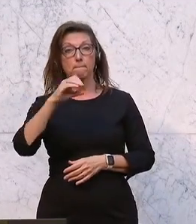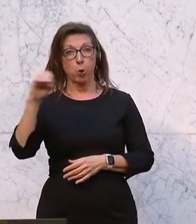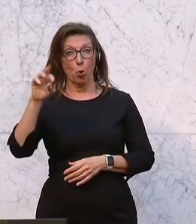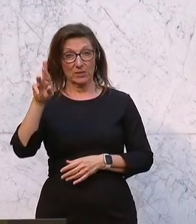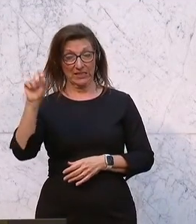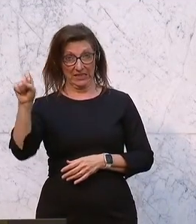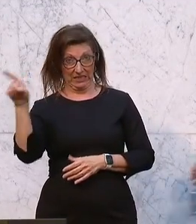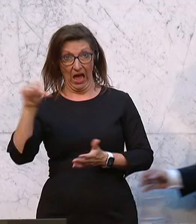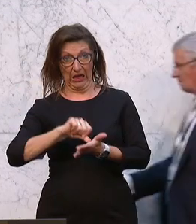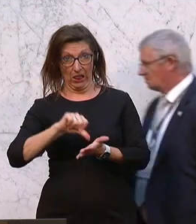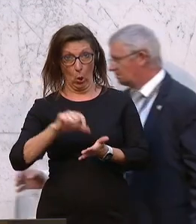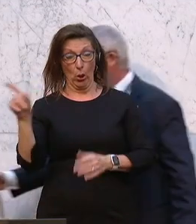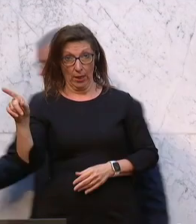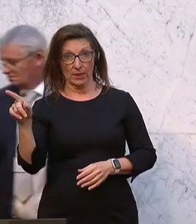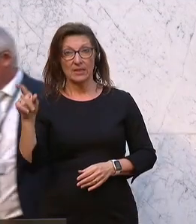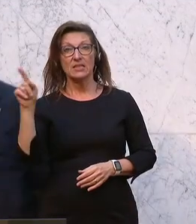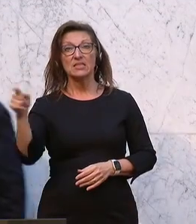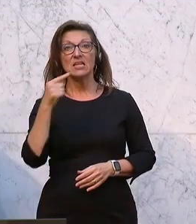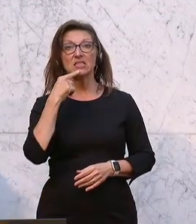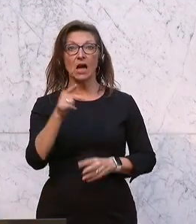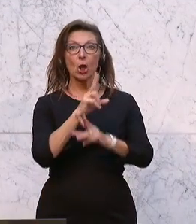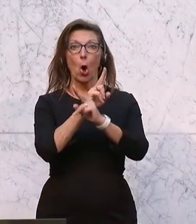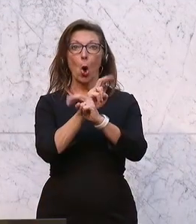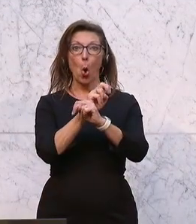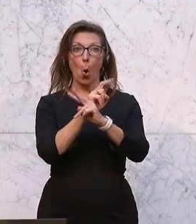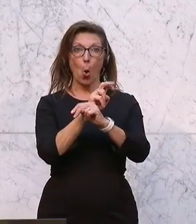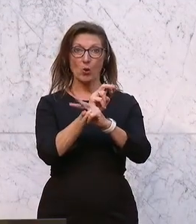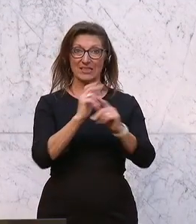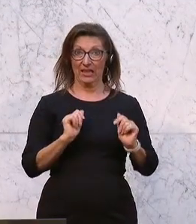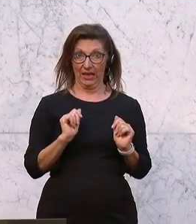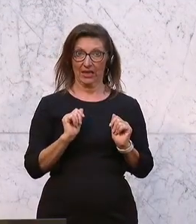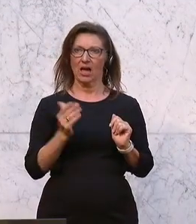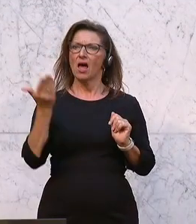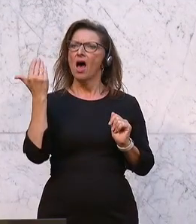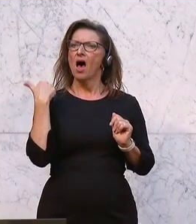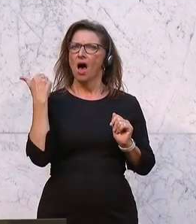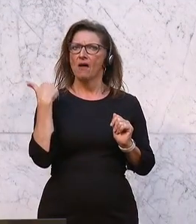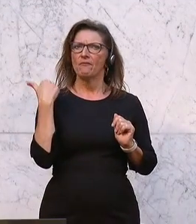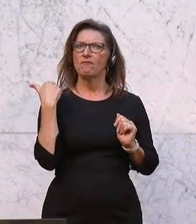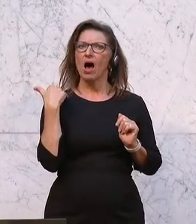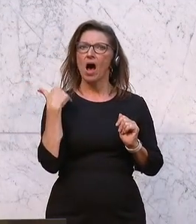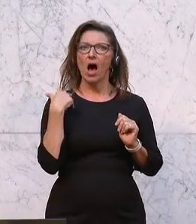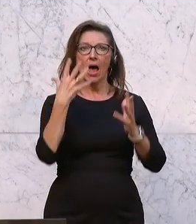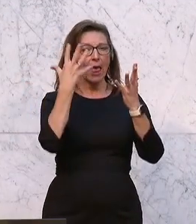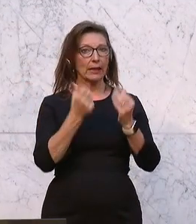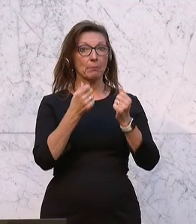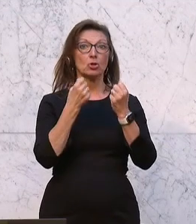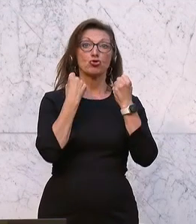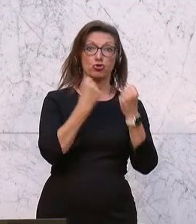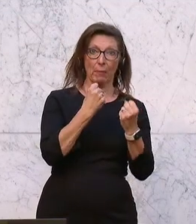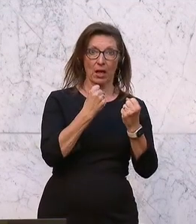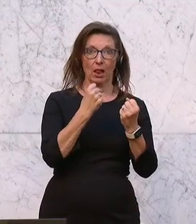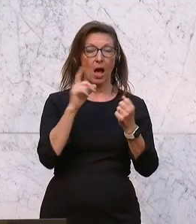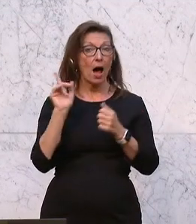die hat den Ausblick für Österreich von stabil auf positiv bewertet. Die sind politisch nicht